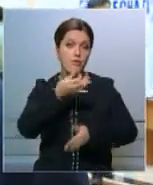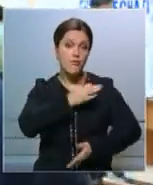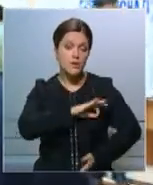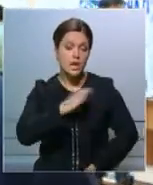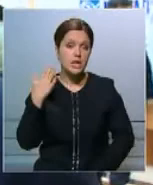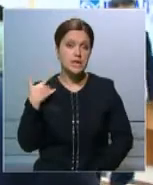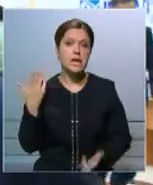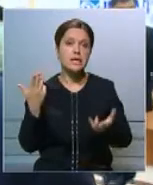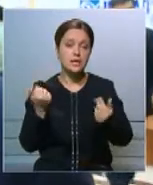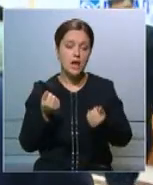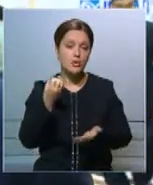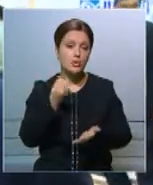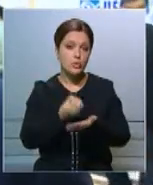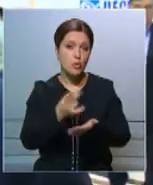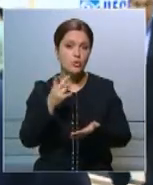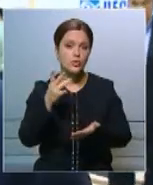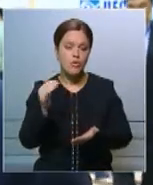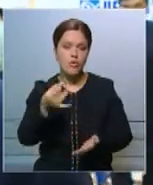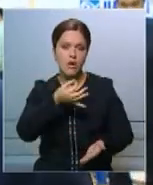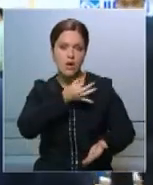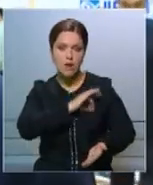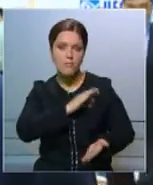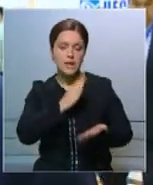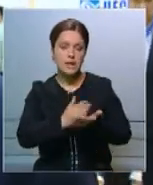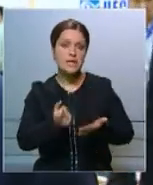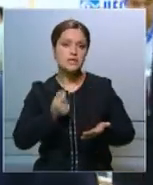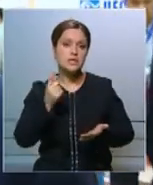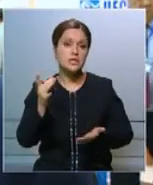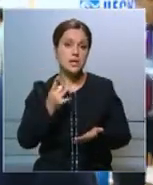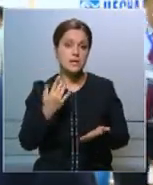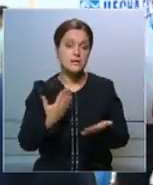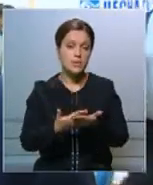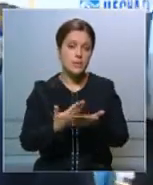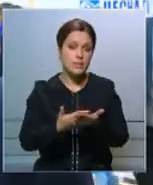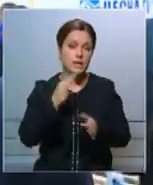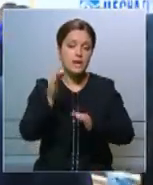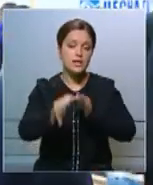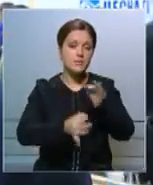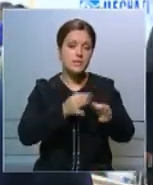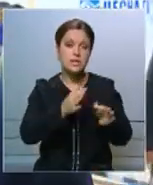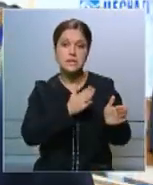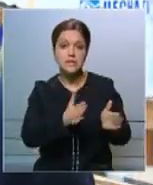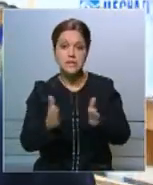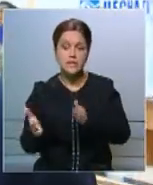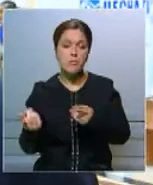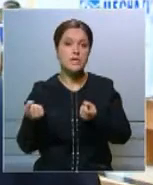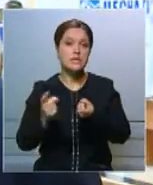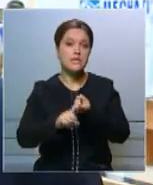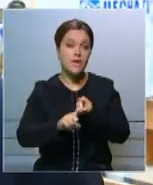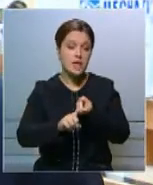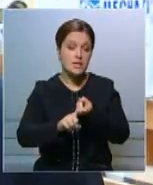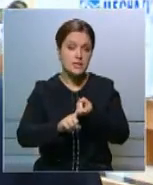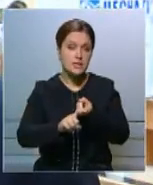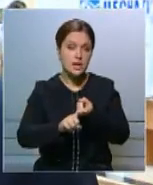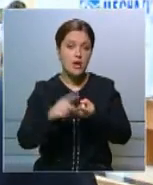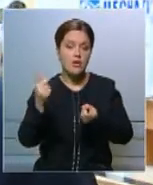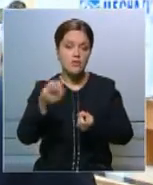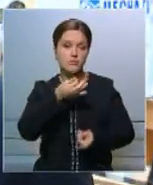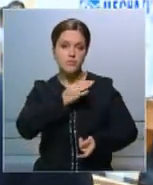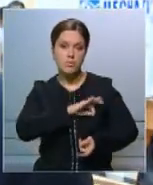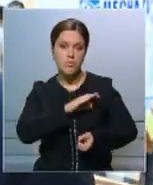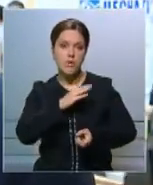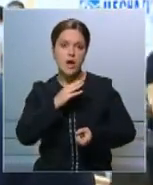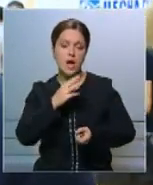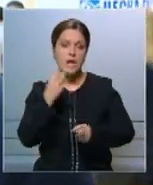Да, это дорого, но это окупается в несколько раз. Например, космические системы связи, они окупаются трижды четыреста.